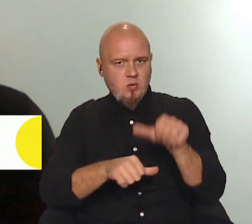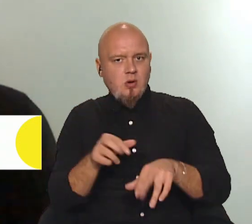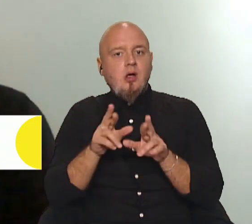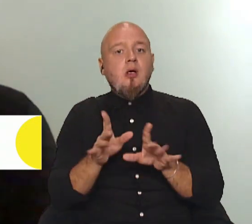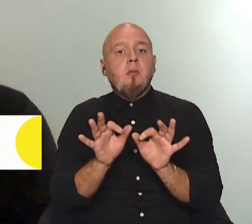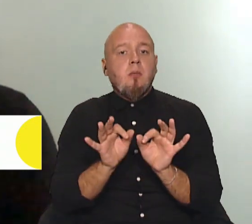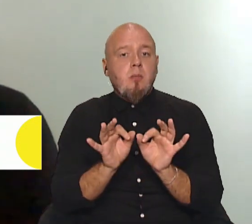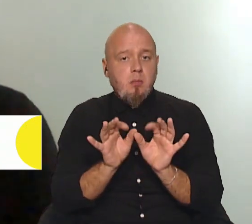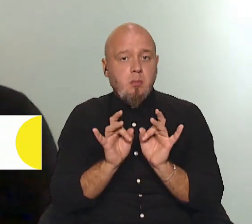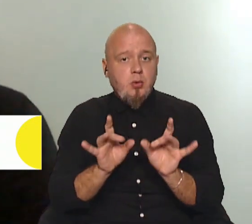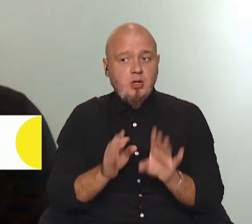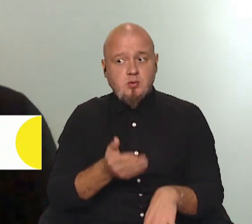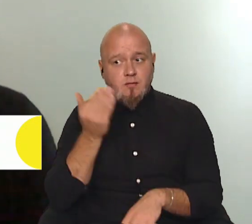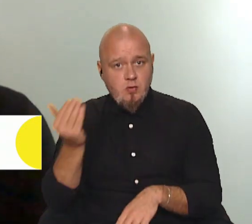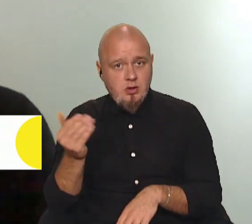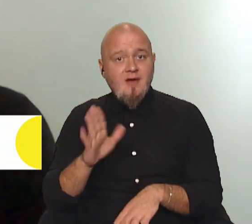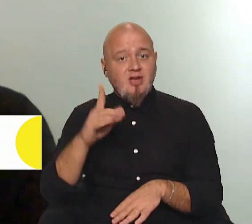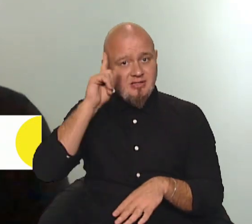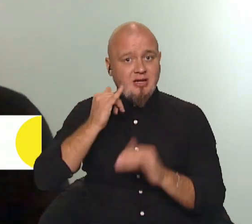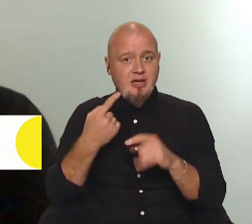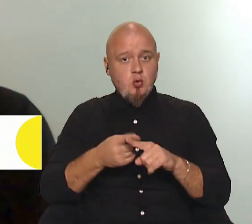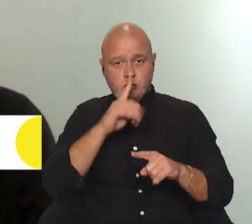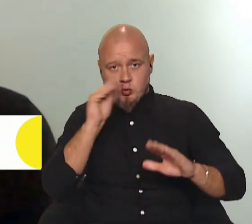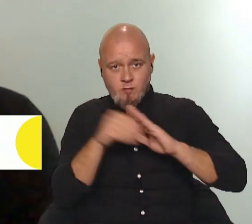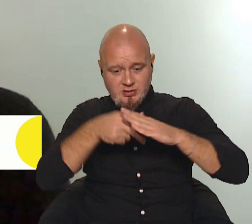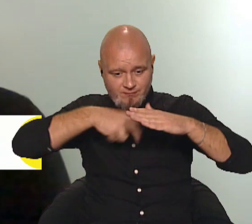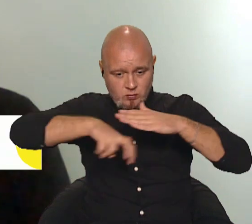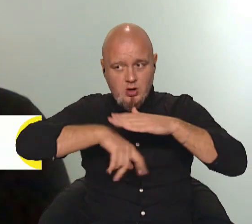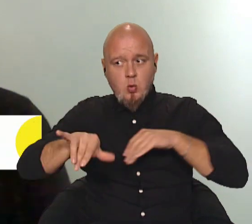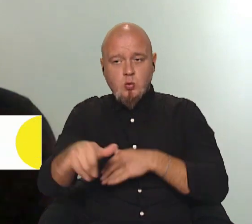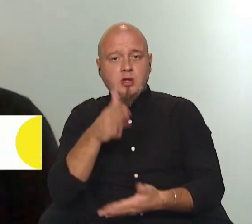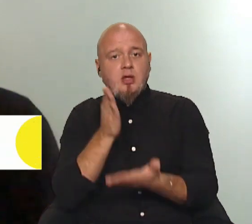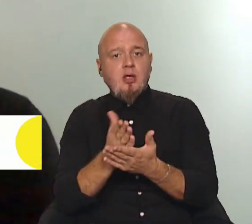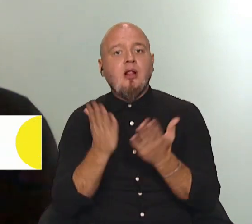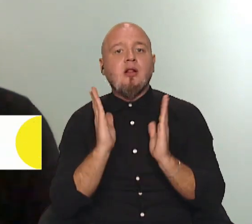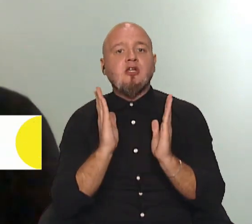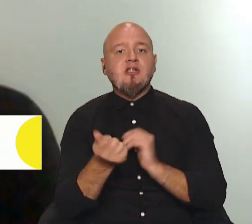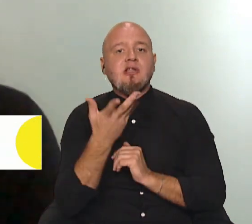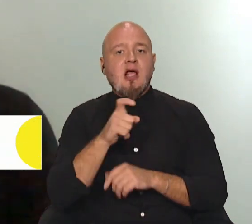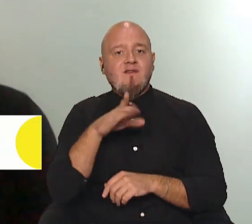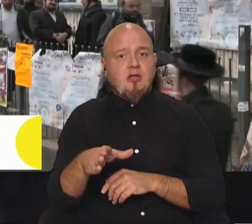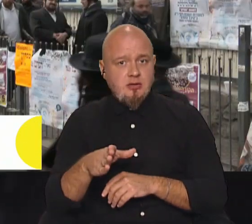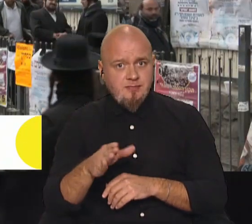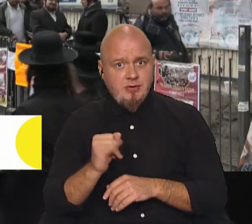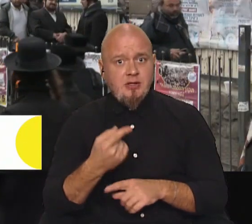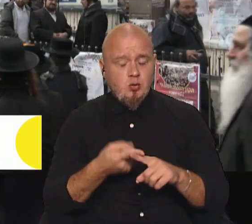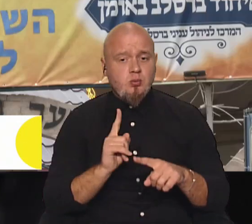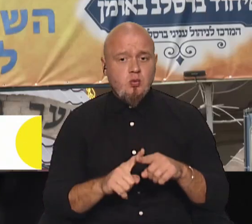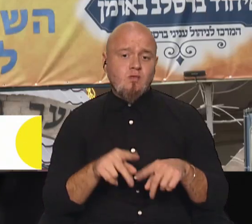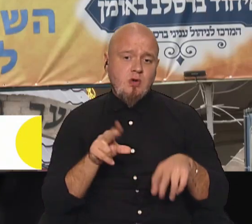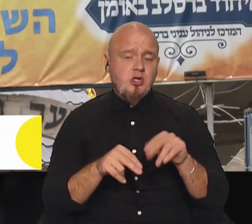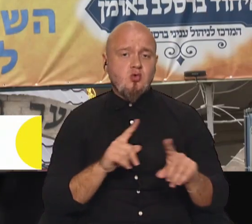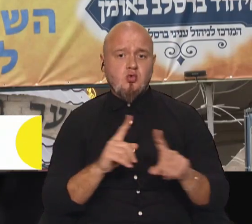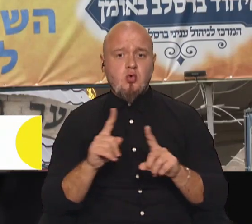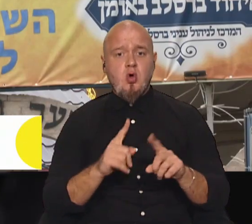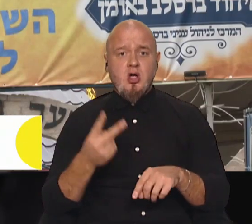пояснюють вони, то в Ізраїлі для того, щоб сховатися об укриття, у них є лише декілька хвилин. І тому вважають,